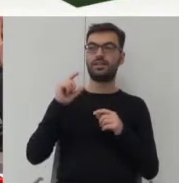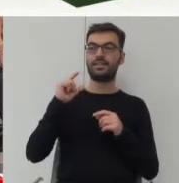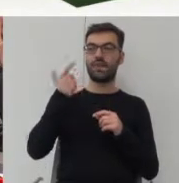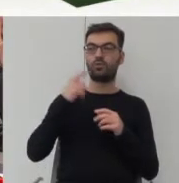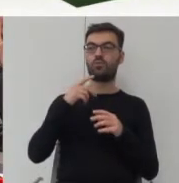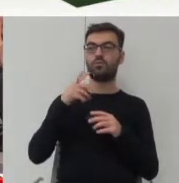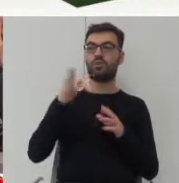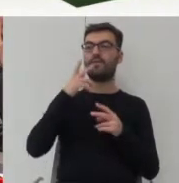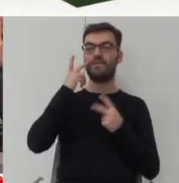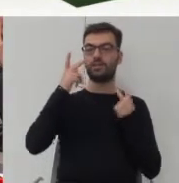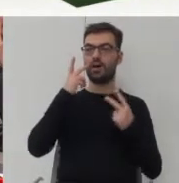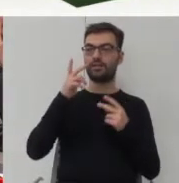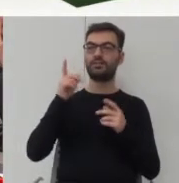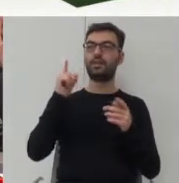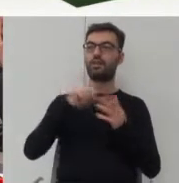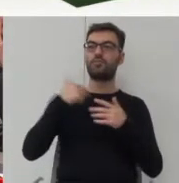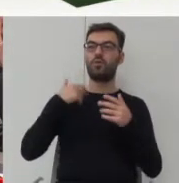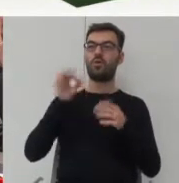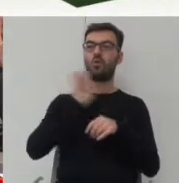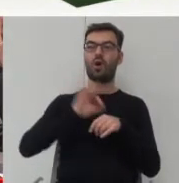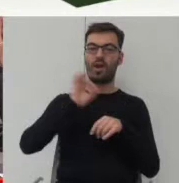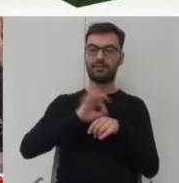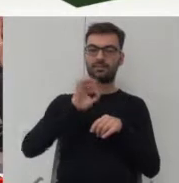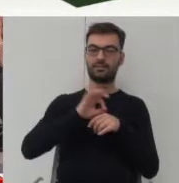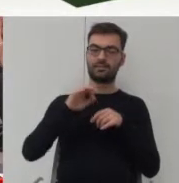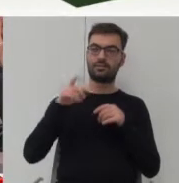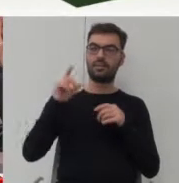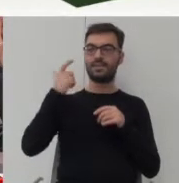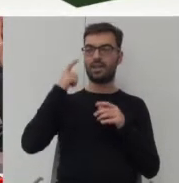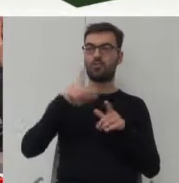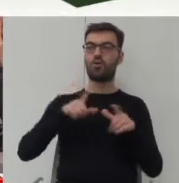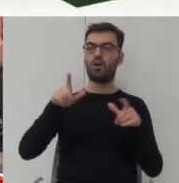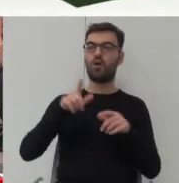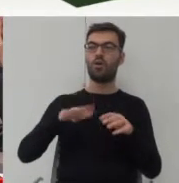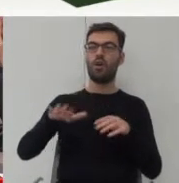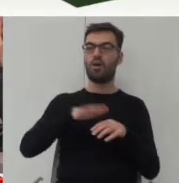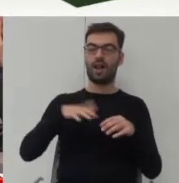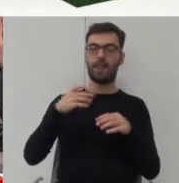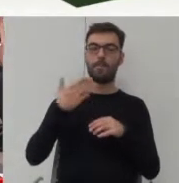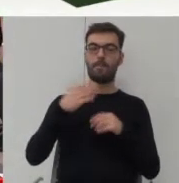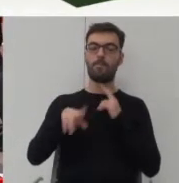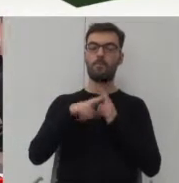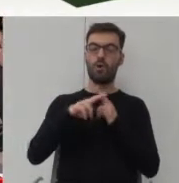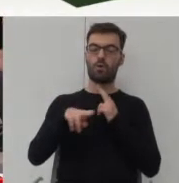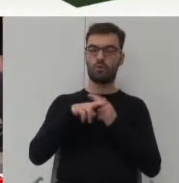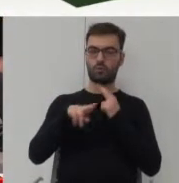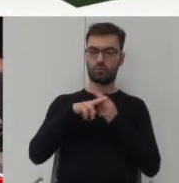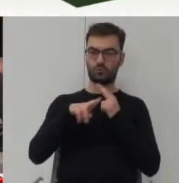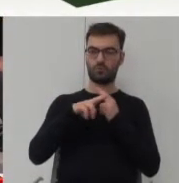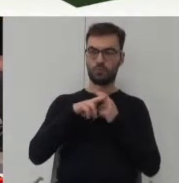wizualizacja ze zwycięskiego projektu z Centrum Lokalnego na Mokotowie. Ten ruch może właśnie wychodzić poza przestrzenie